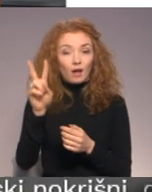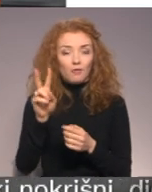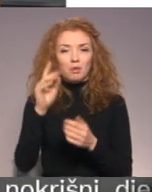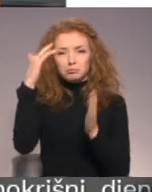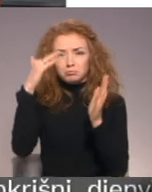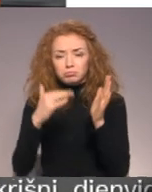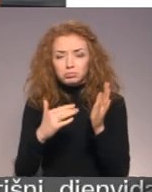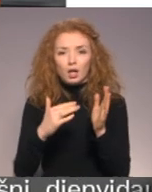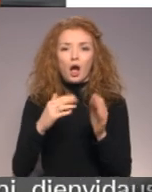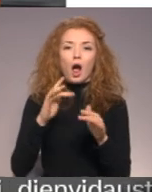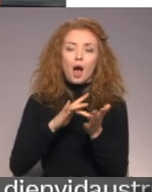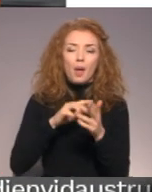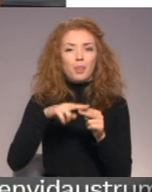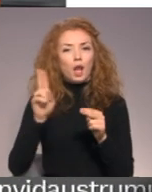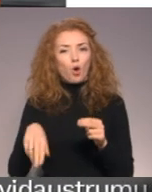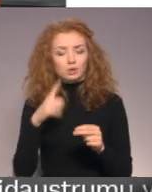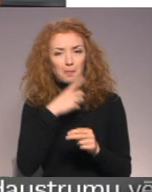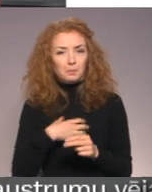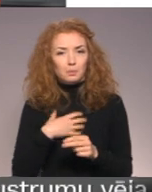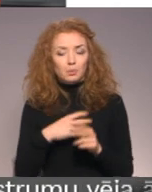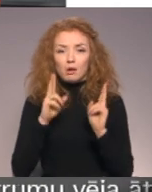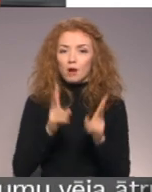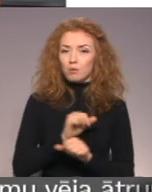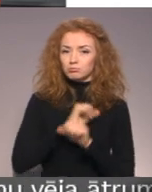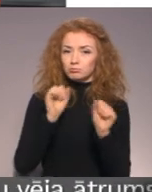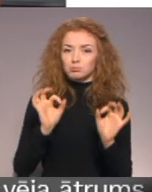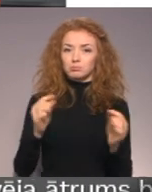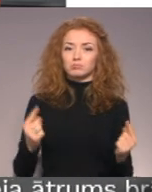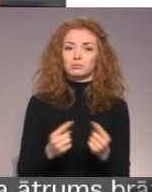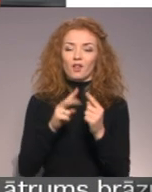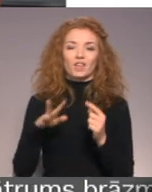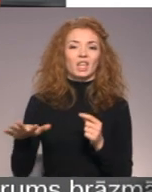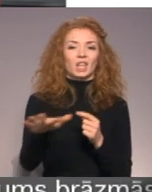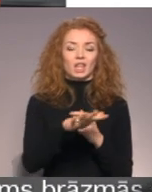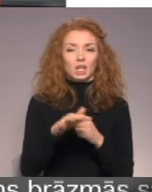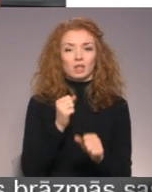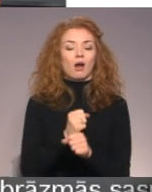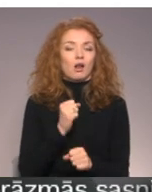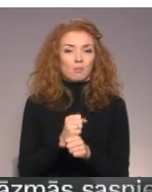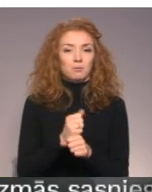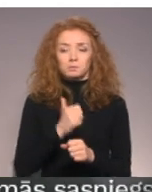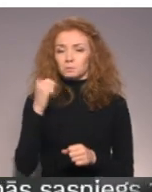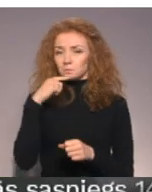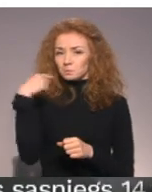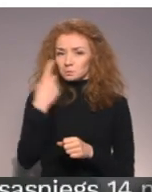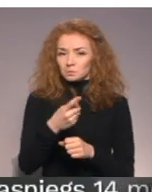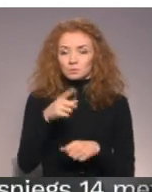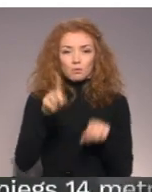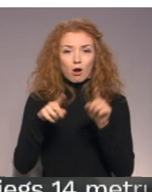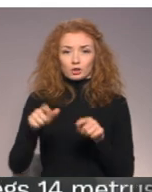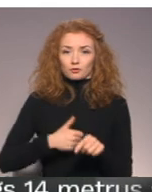atļaujas autoservisam ir nepieciešams un kā nodrošināt drošu vidi darbā. Ir zināma daļa, kas savu darbību nav